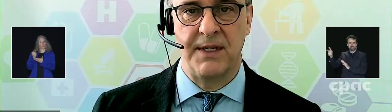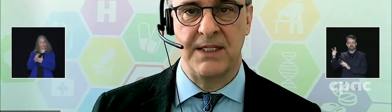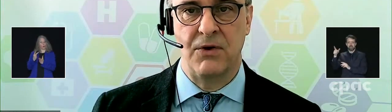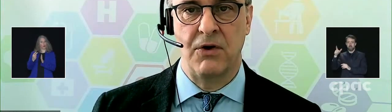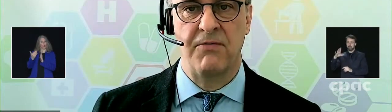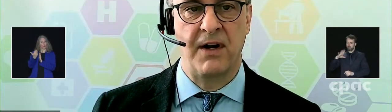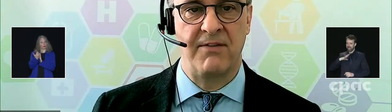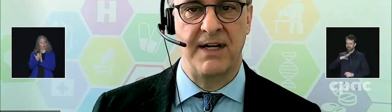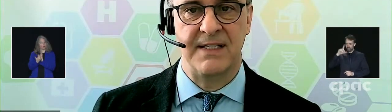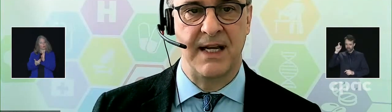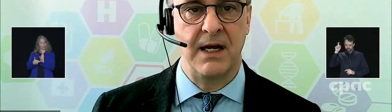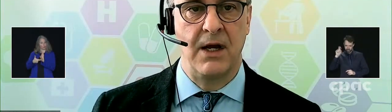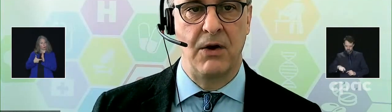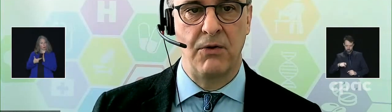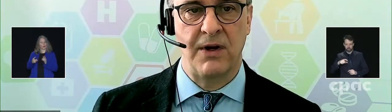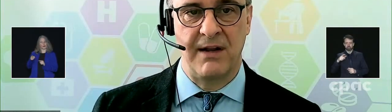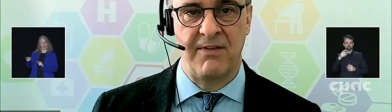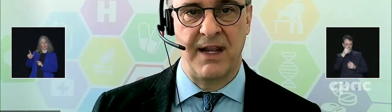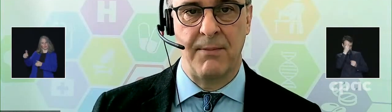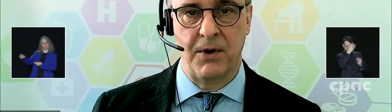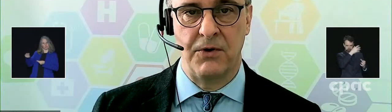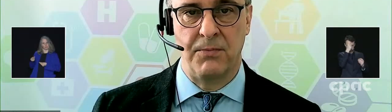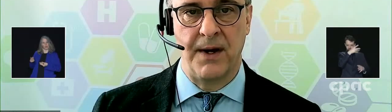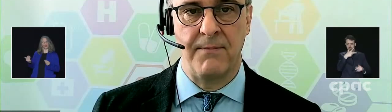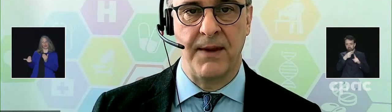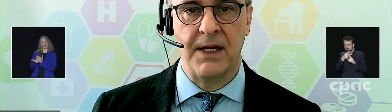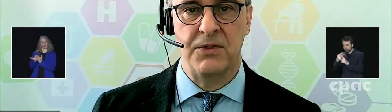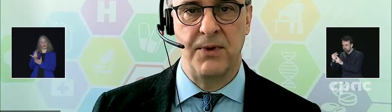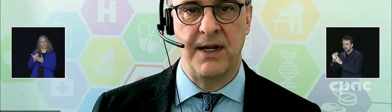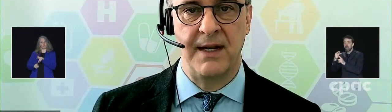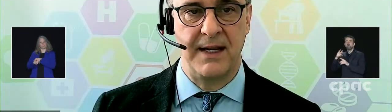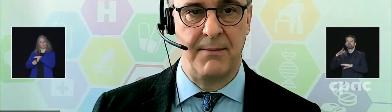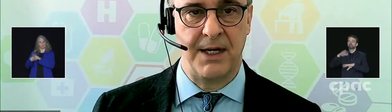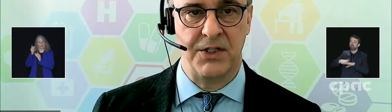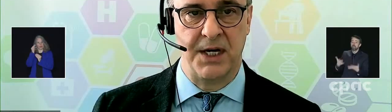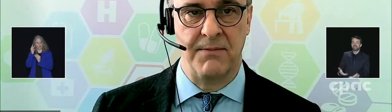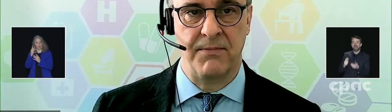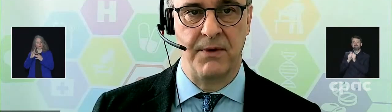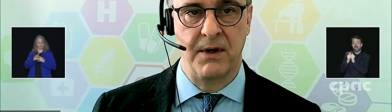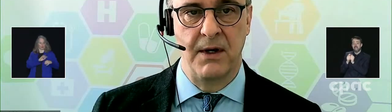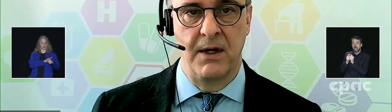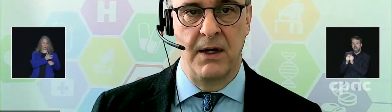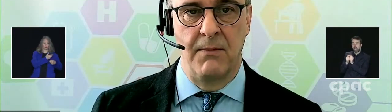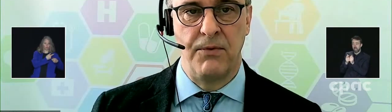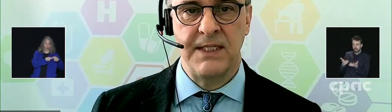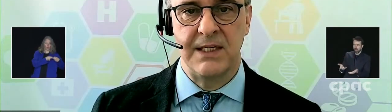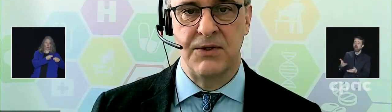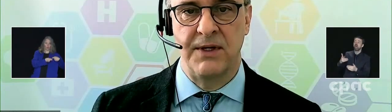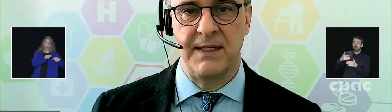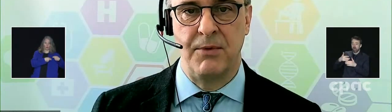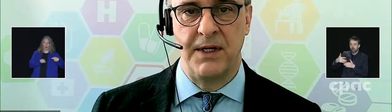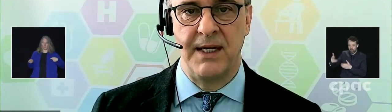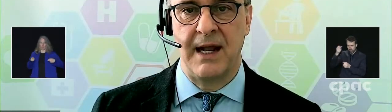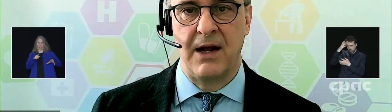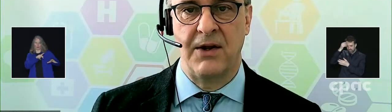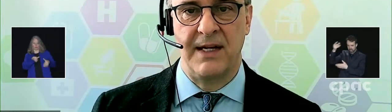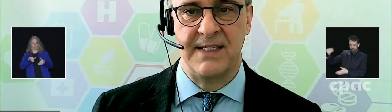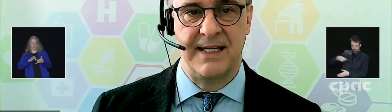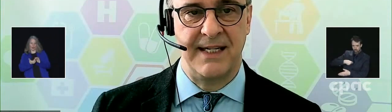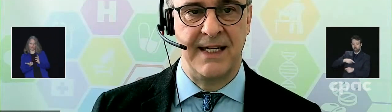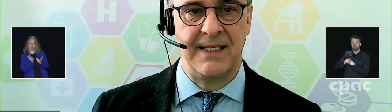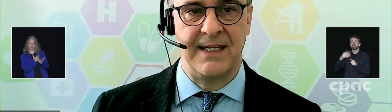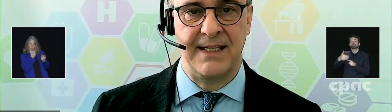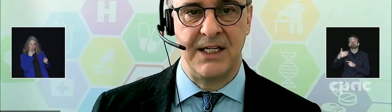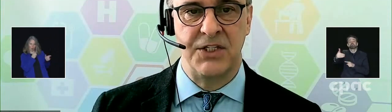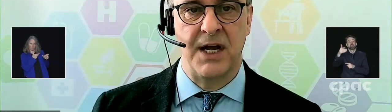données sur la protection qu'offre le vaccin contre les variants préoccupants actuels et émergents. Puisqu'ils ont été menés alors